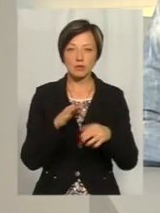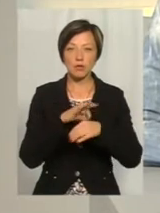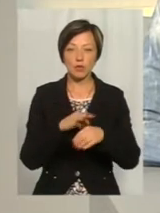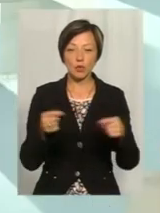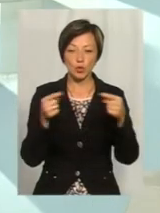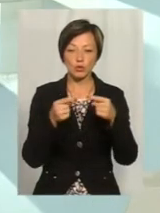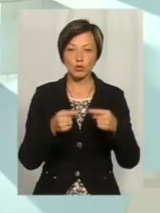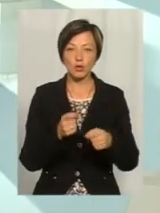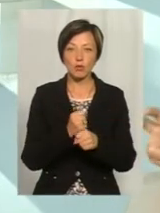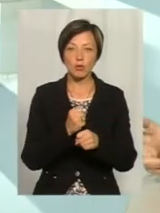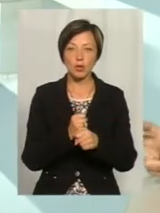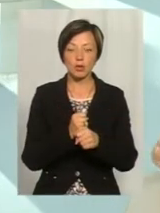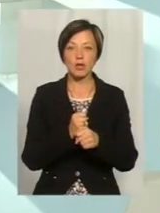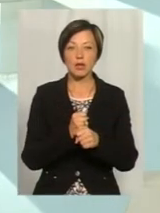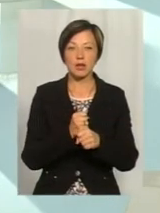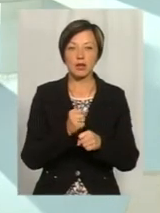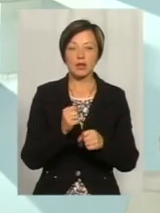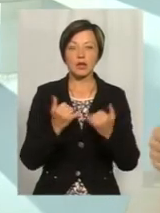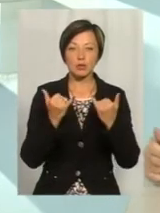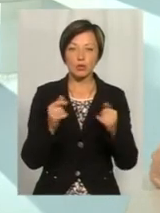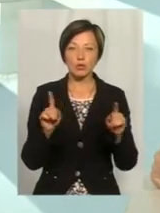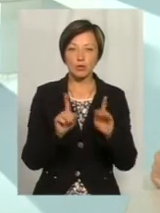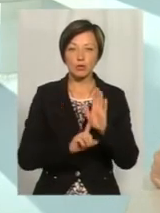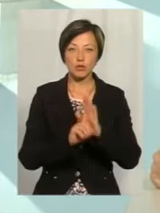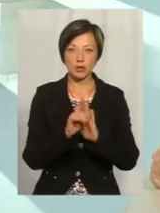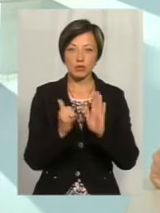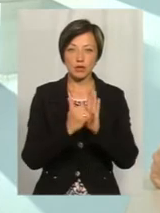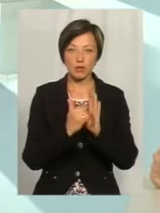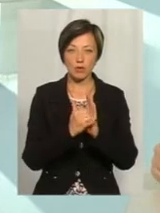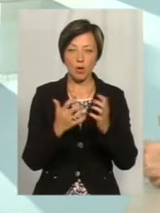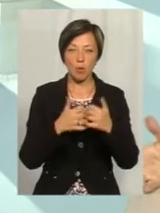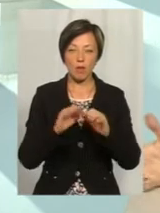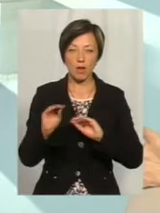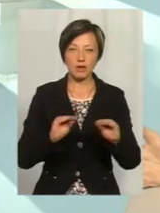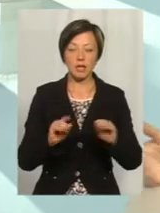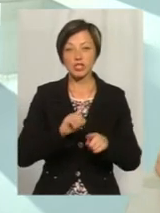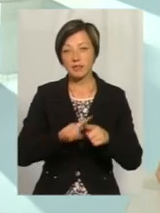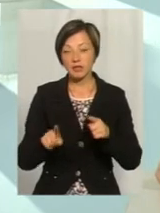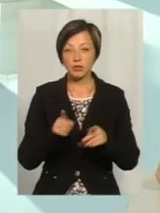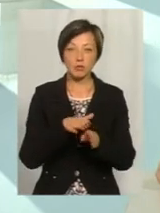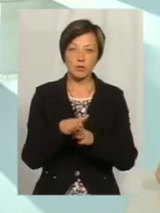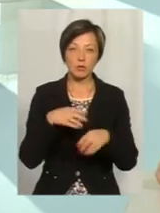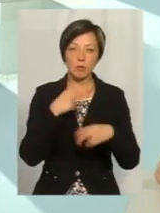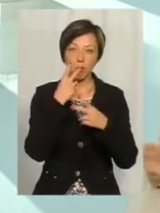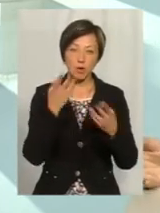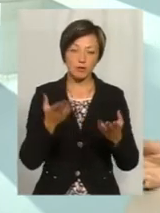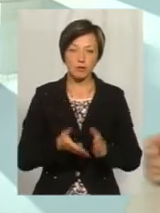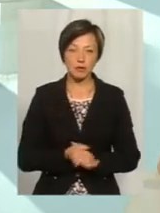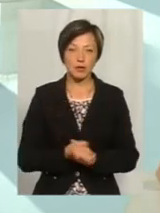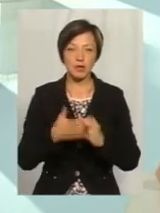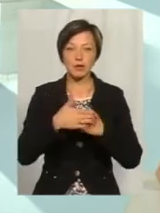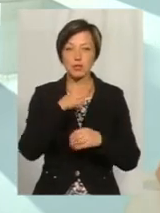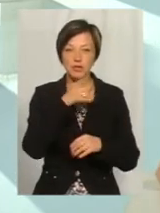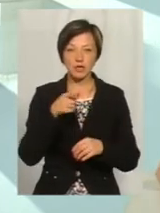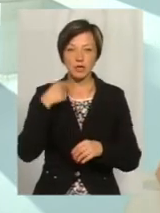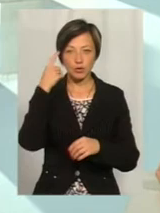узгоджувальні роботи з УДЦР і з РРТ для того, щоб вже почати встановлення обладнання. Як швидко це відбудеться, ми побачимо найближчим